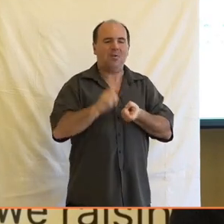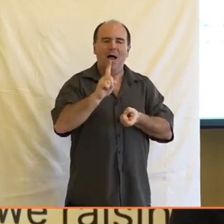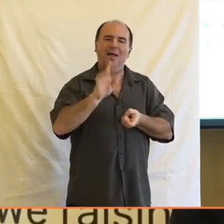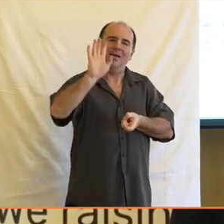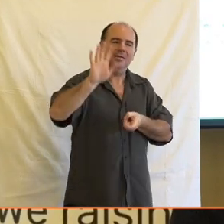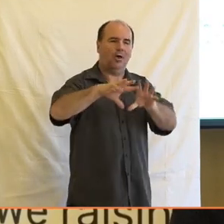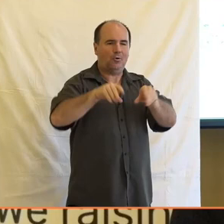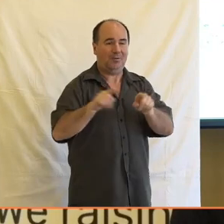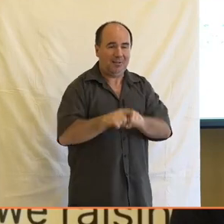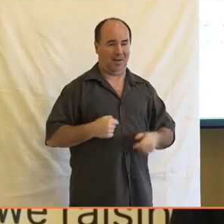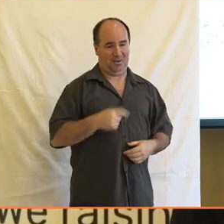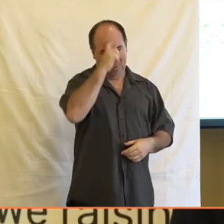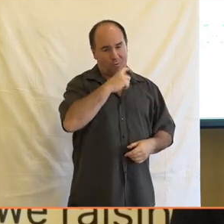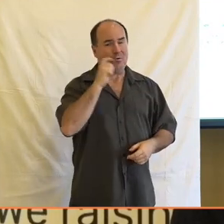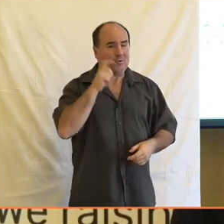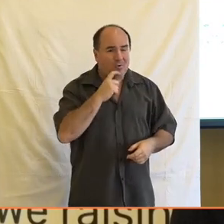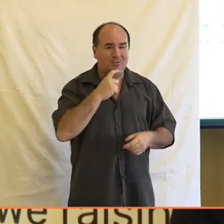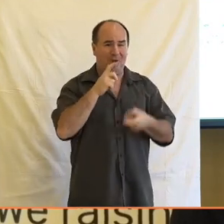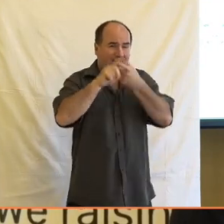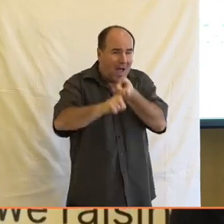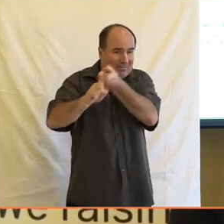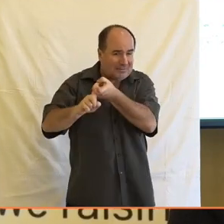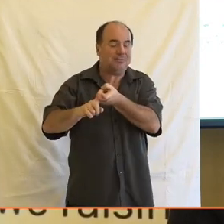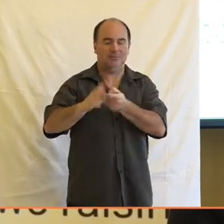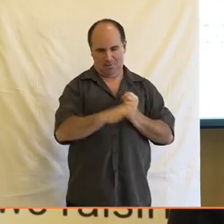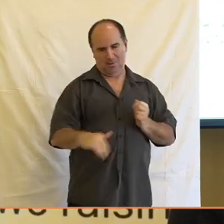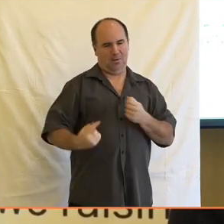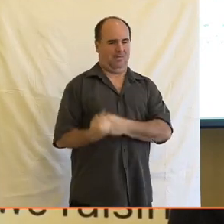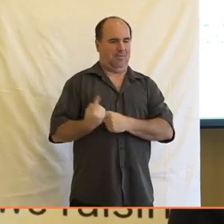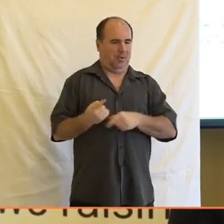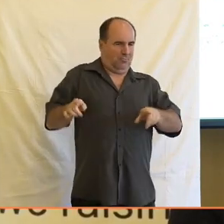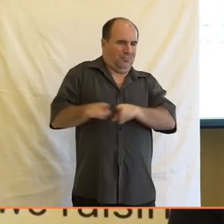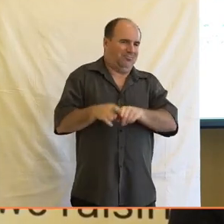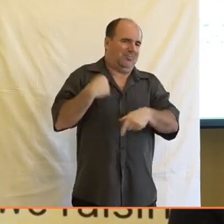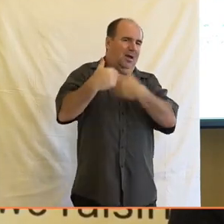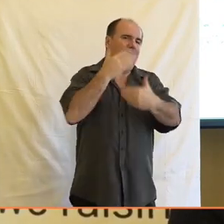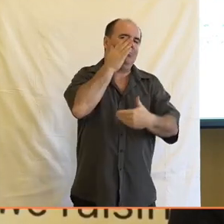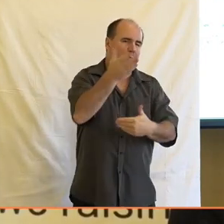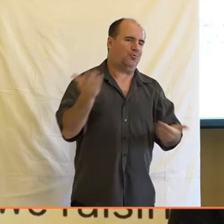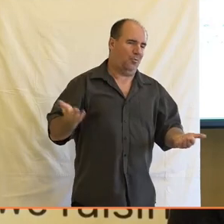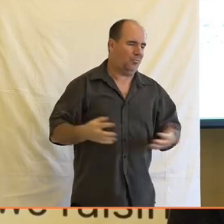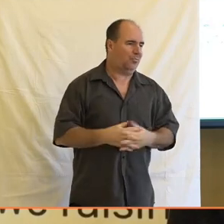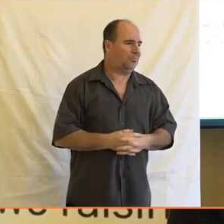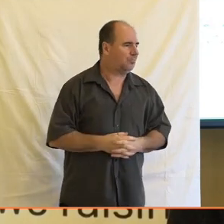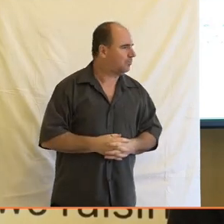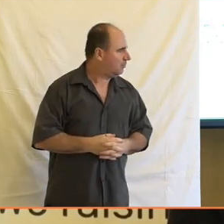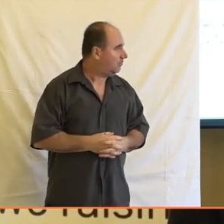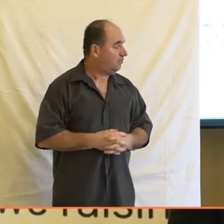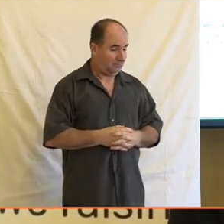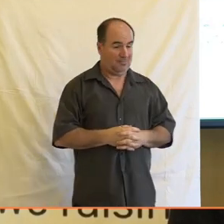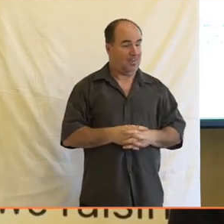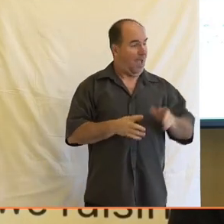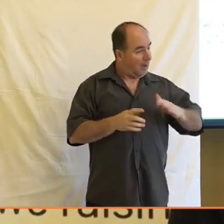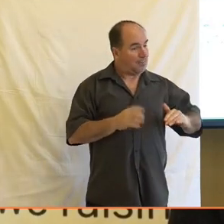technologie je vlastně masí a nejsou schopni se zregulovat. Ale tady se bavíme o něčem, kde to, co ty běžné děti mají